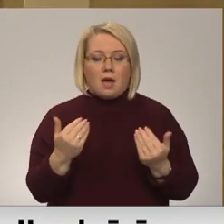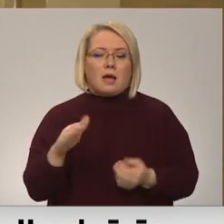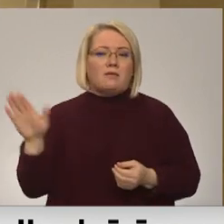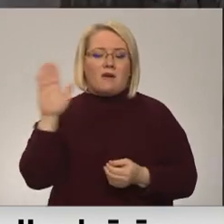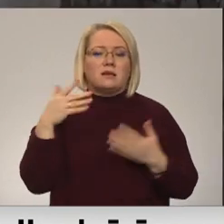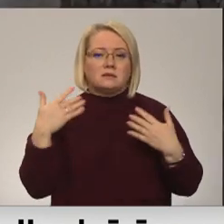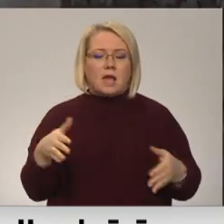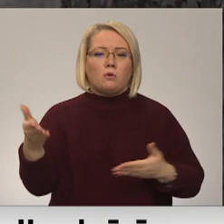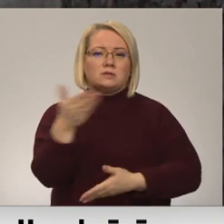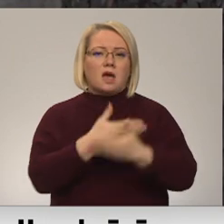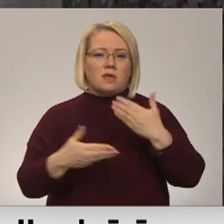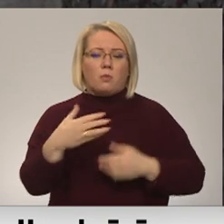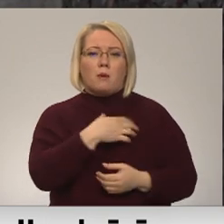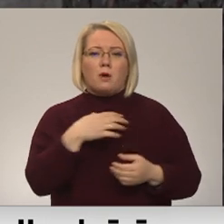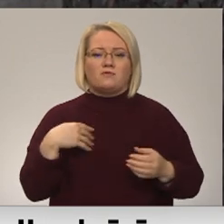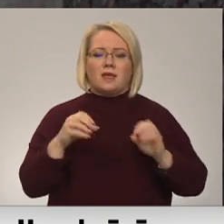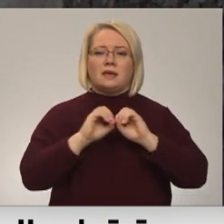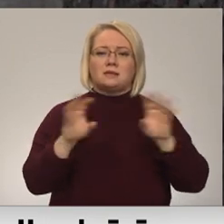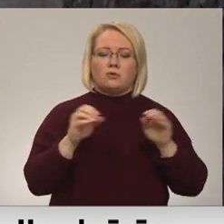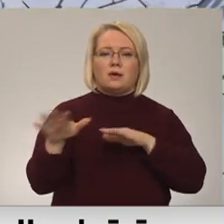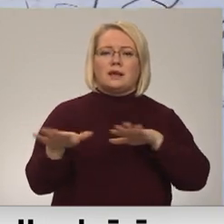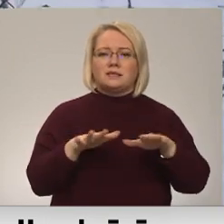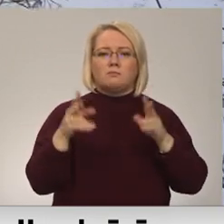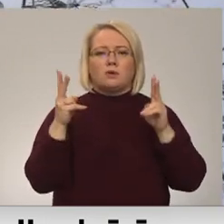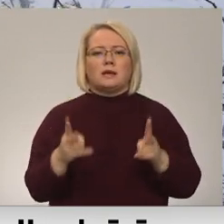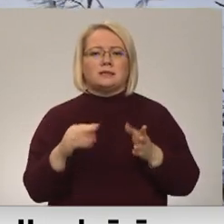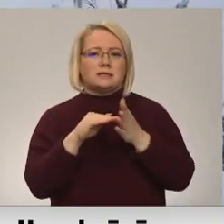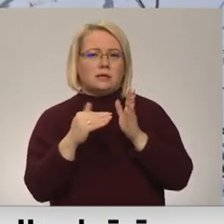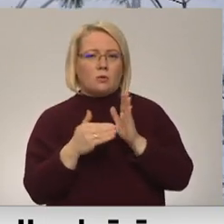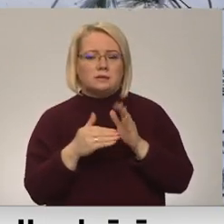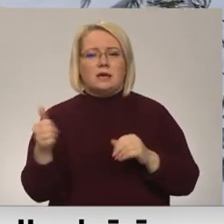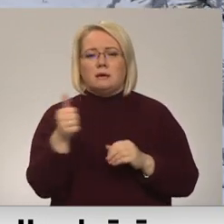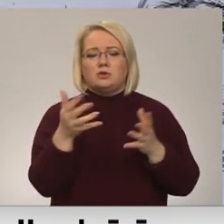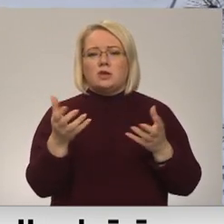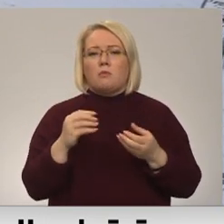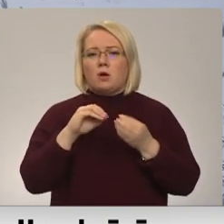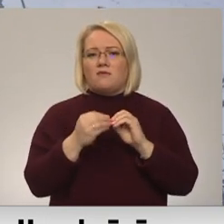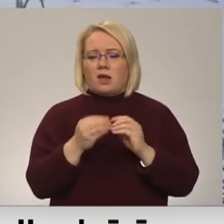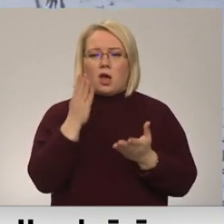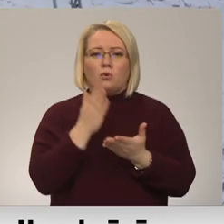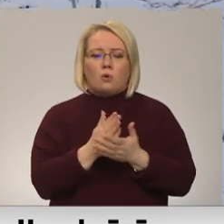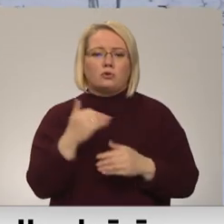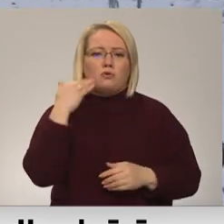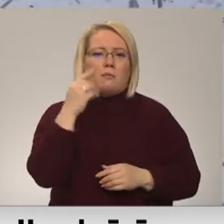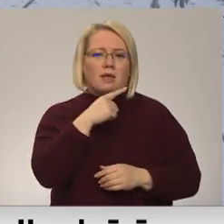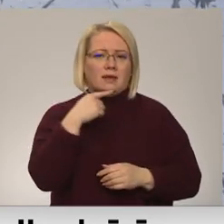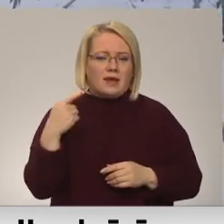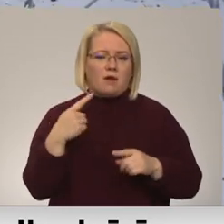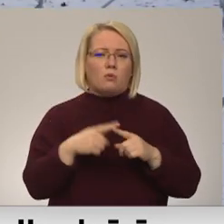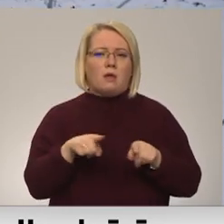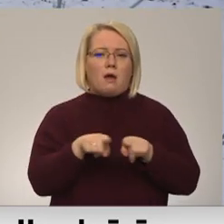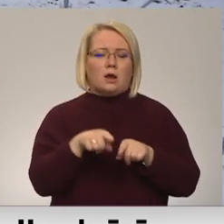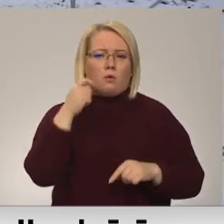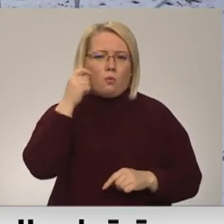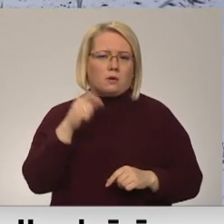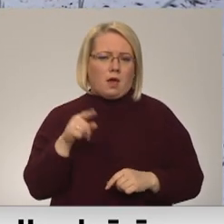pašvaldībām, lai mēģinātu skaidrot rīcību krīzes situācijās, īpaši ņemot vērā notiekošo Baltkrievijā un arī Ukrainā.